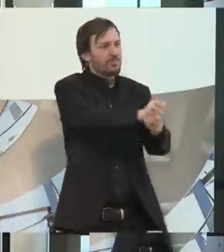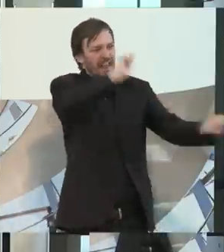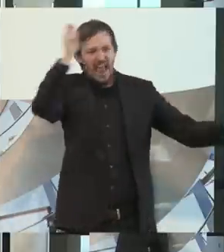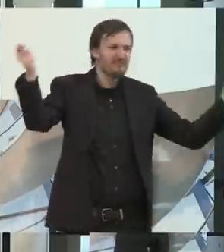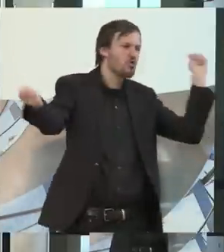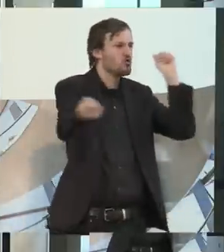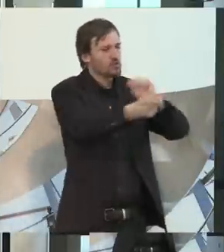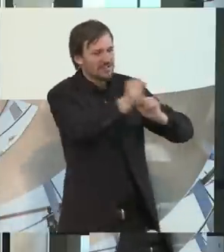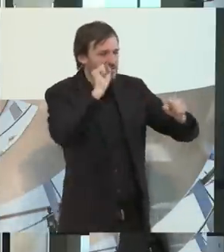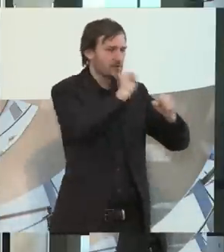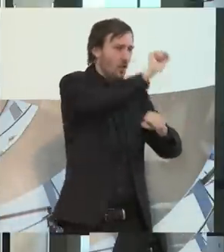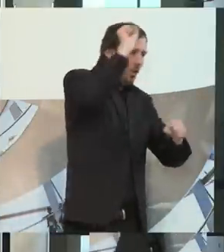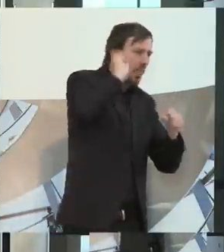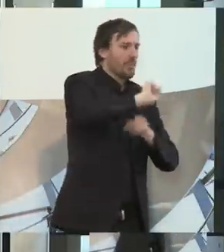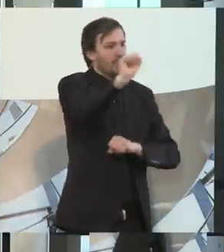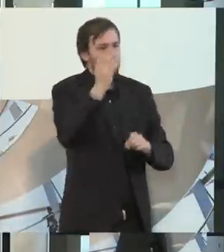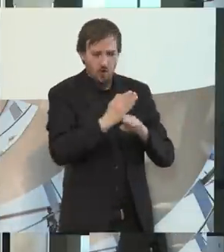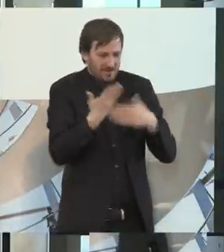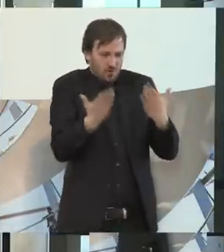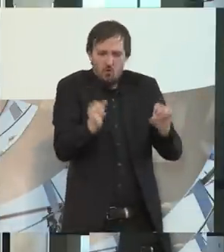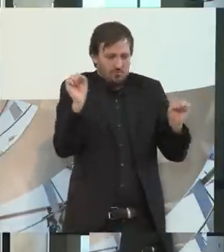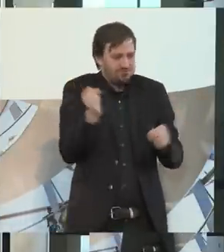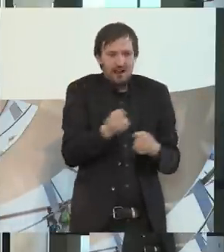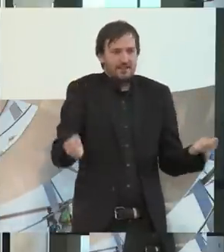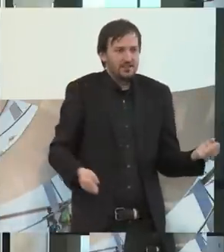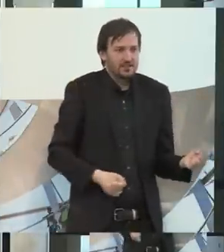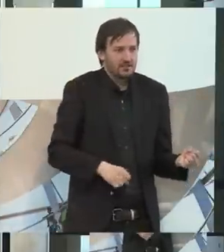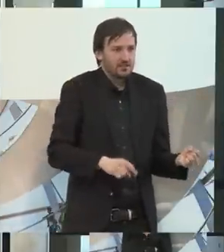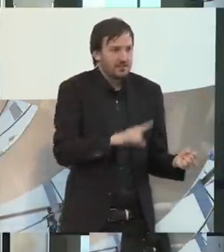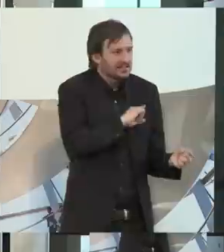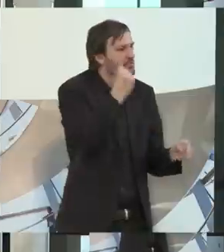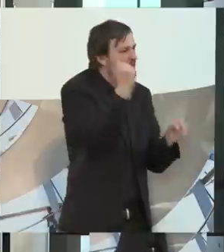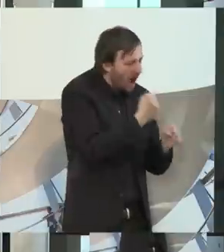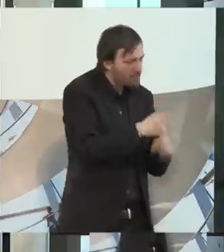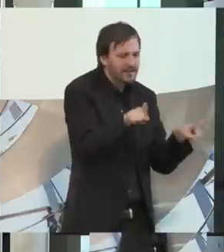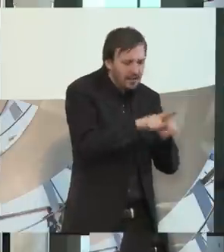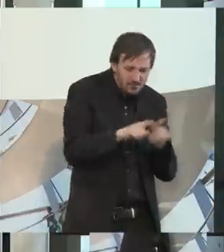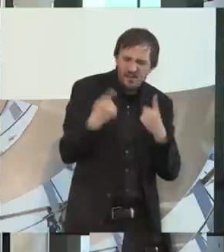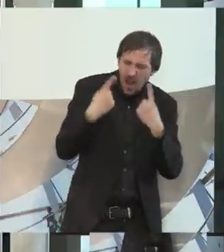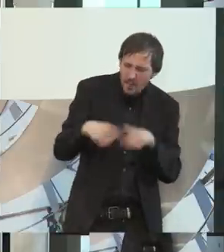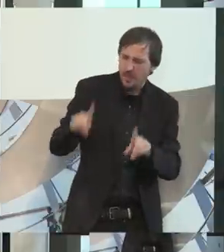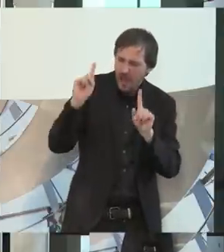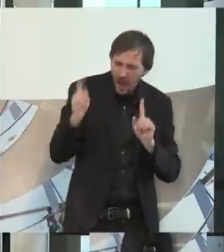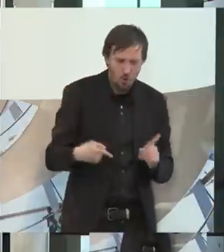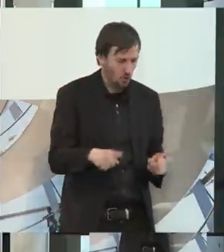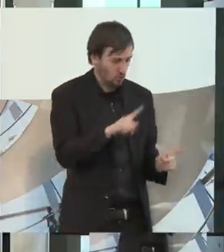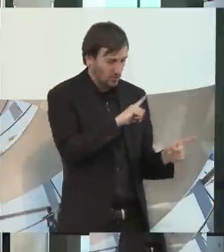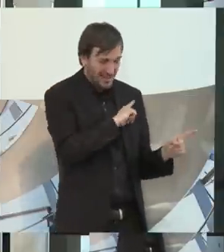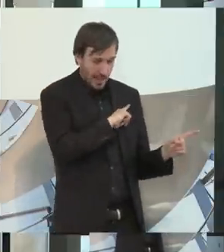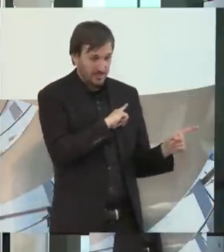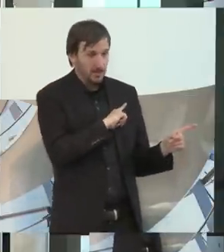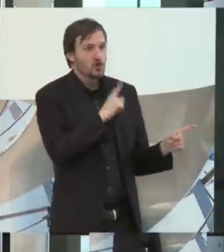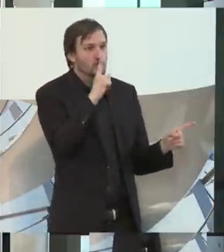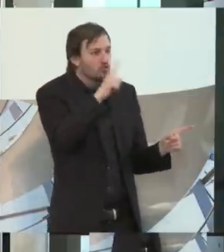Dann werden die Behinderten aufstehen, weil das kann nicht länger angehen. Wir arbeiten genauso wie jeder andere. Und es kann nicht sein, dass wir nur